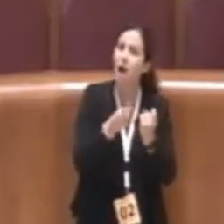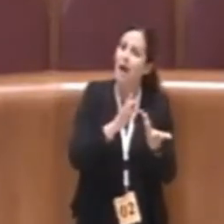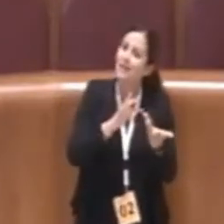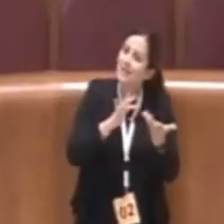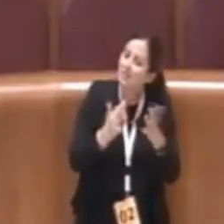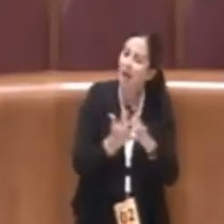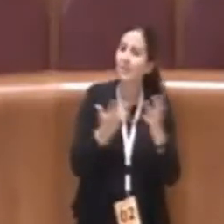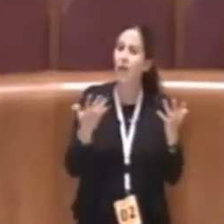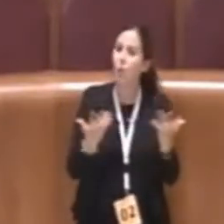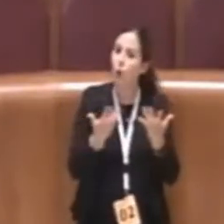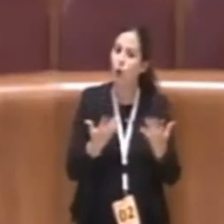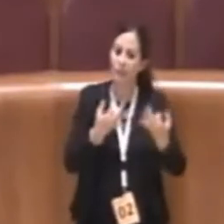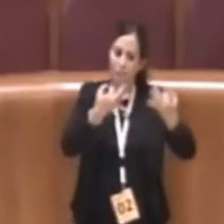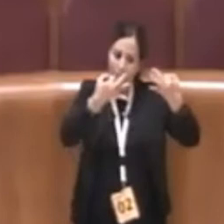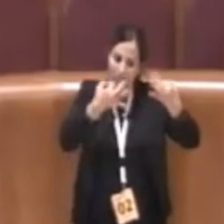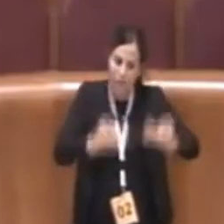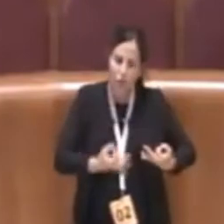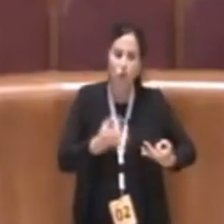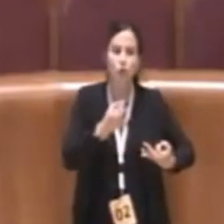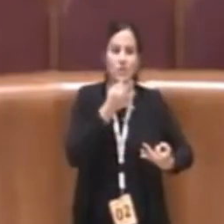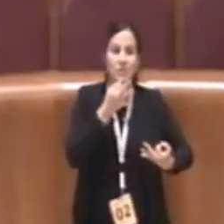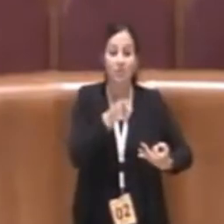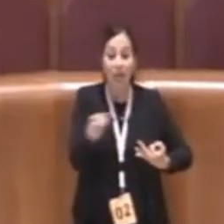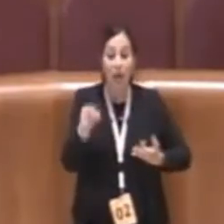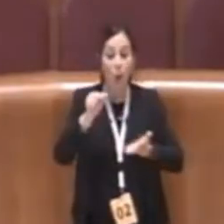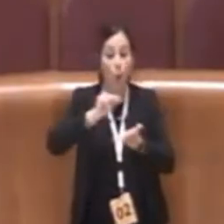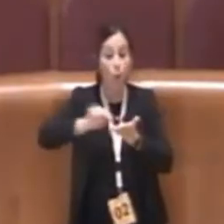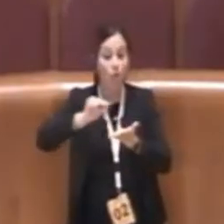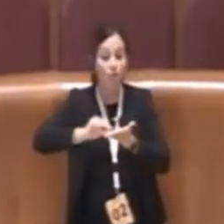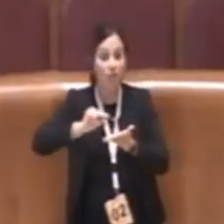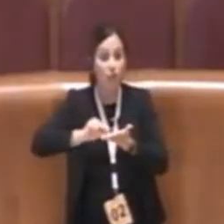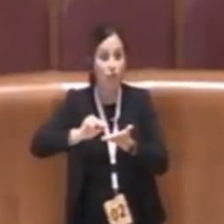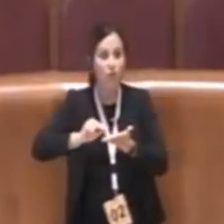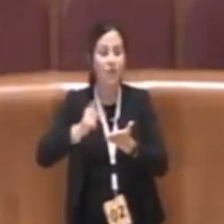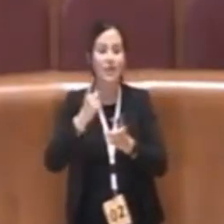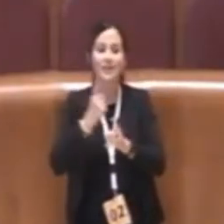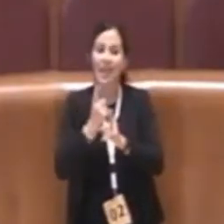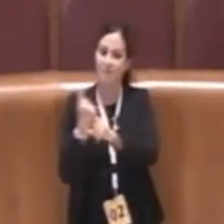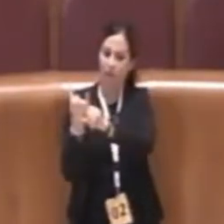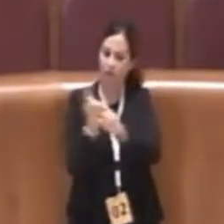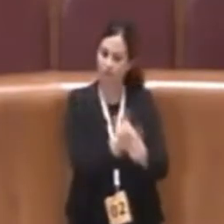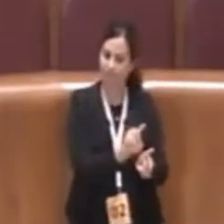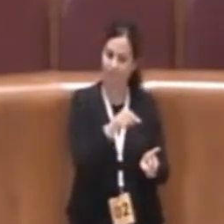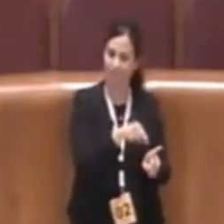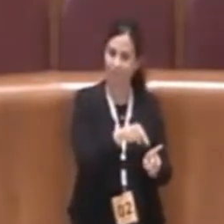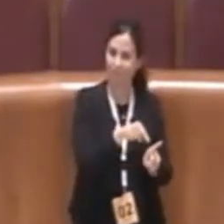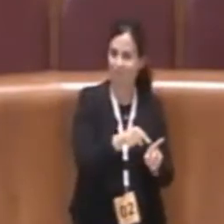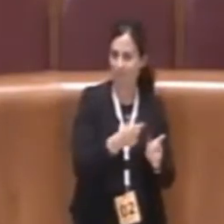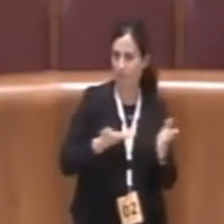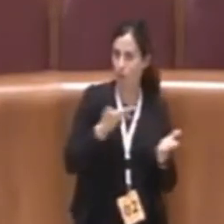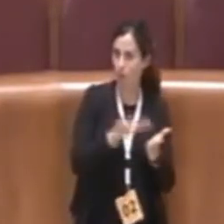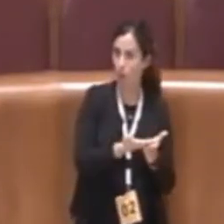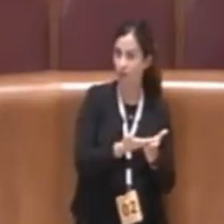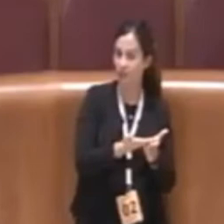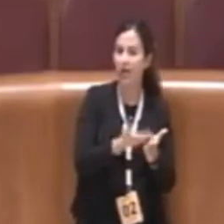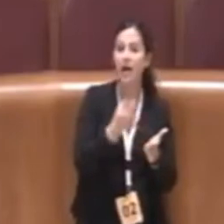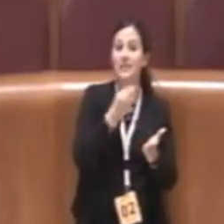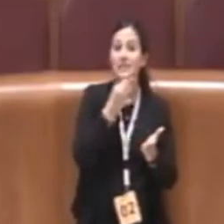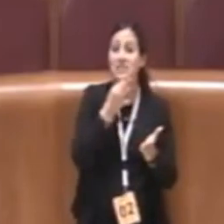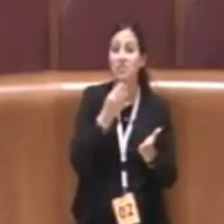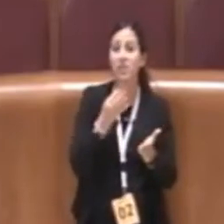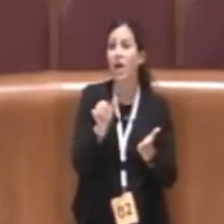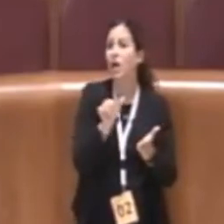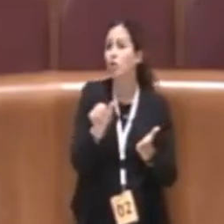uscire il perimetro è già ben delineato lo devono soltanto attuare e mi sembra che dare 60